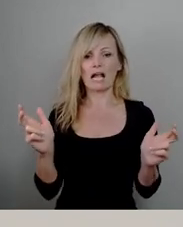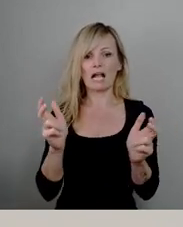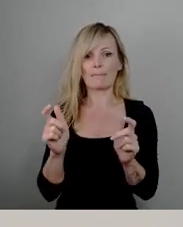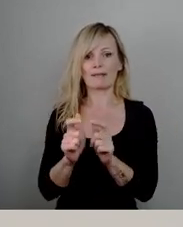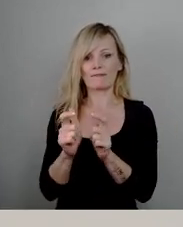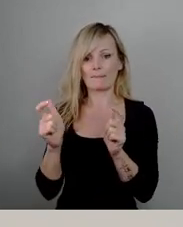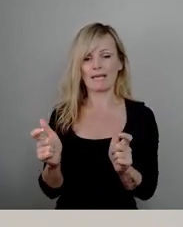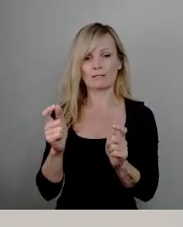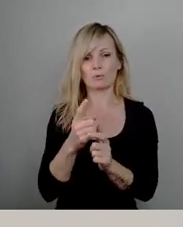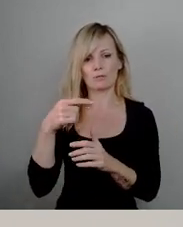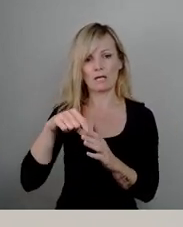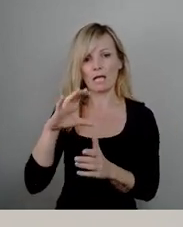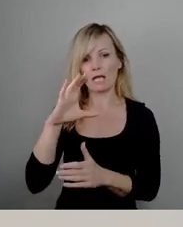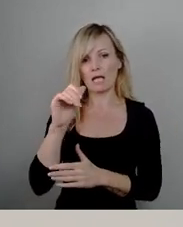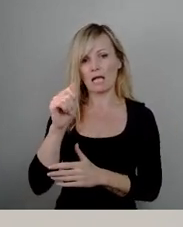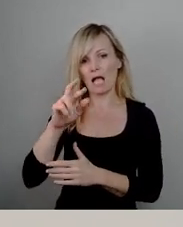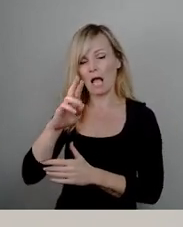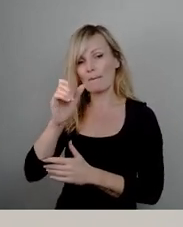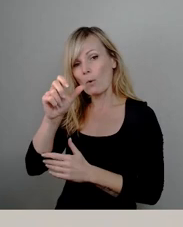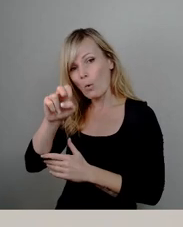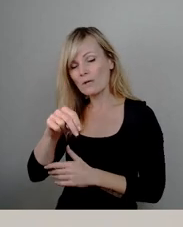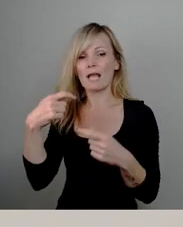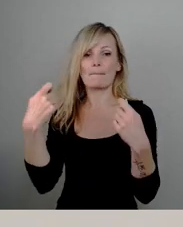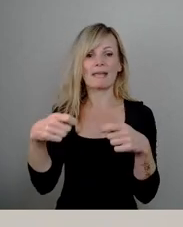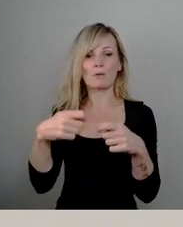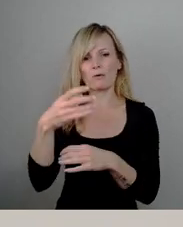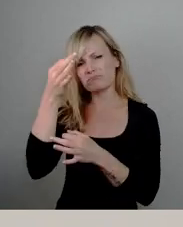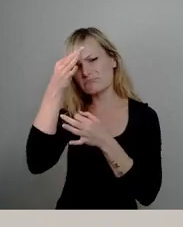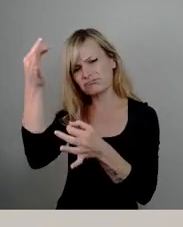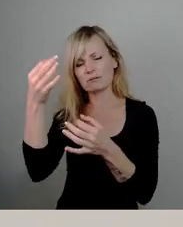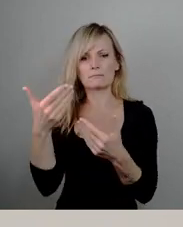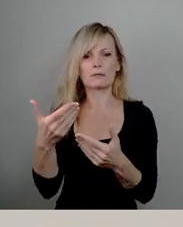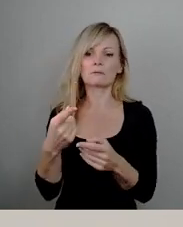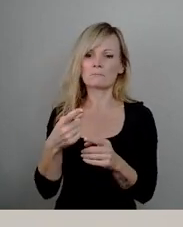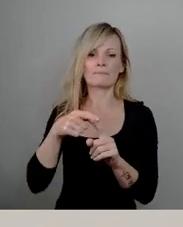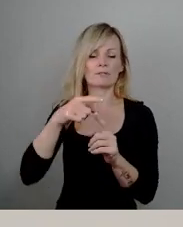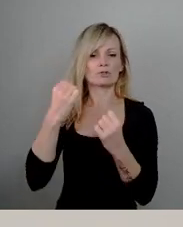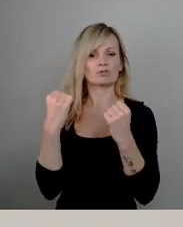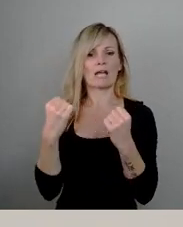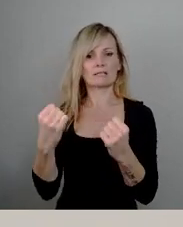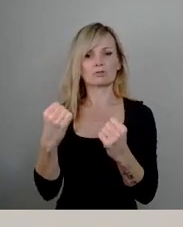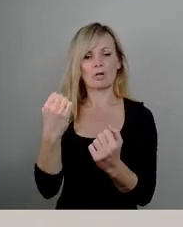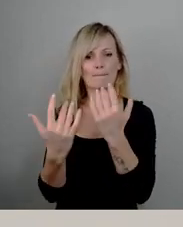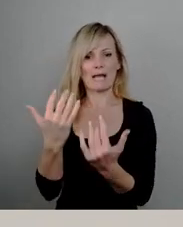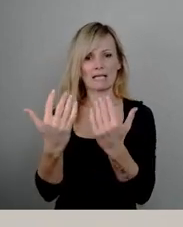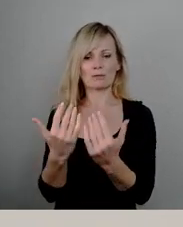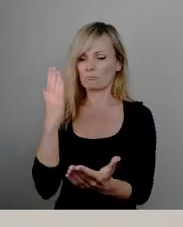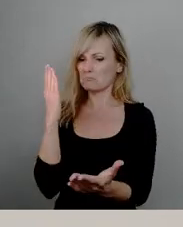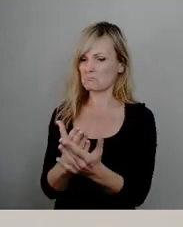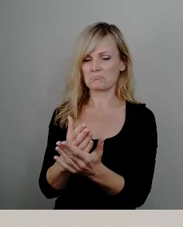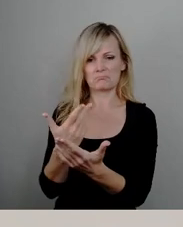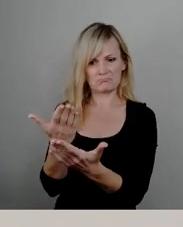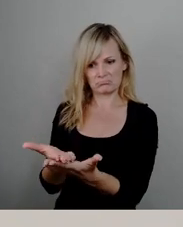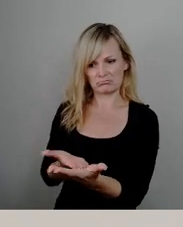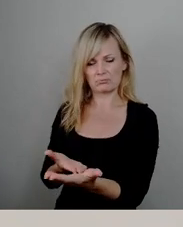innovativ gemacht wurde, gab es ja entsprechend auch die statischen Berechnungen. Insofern ist das alles Gegenstand auch der Vorlage gewesen,